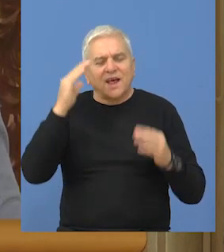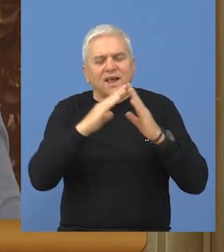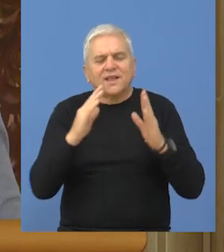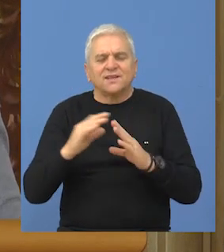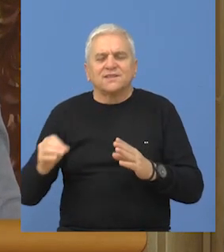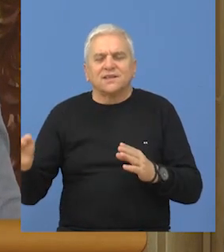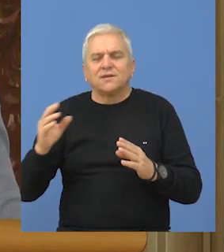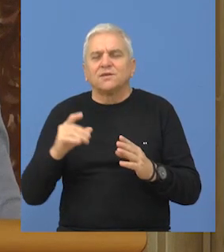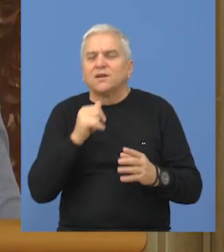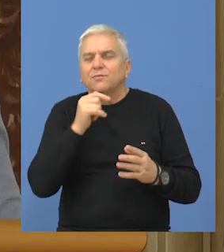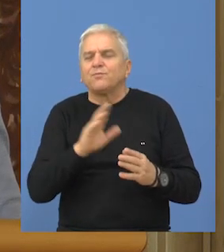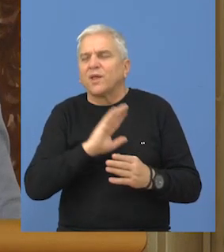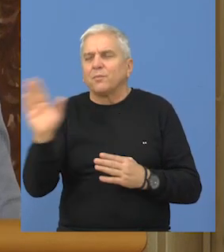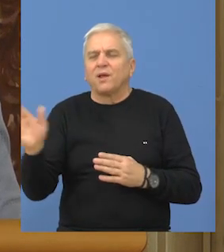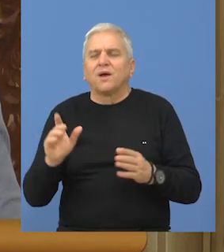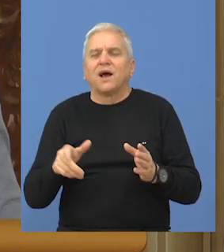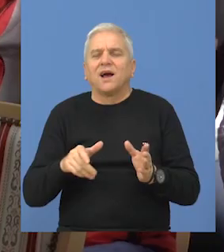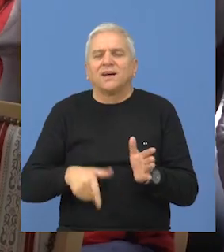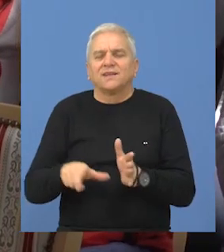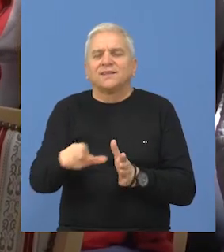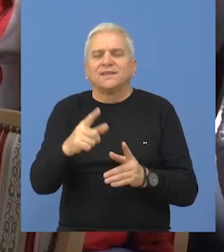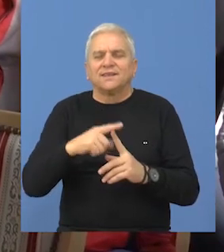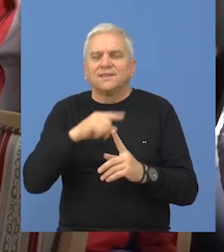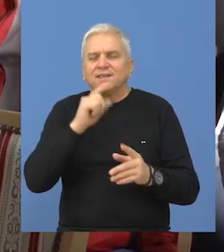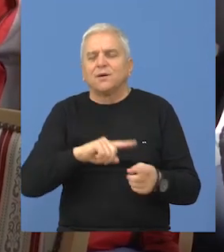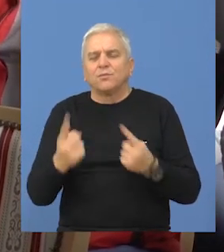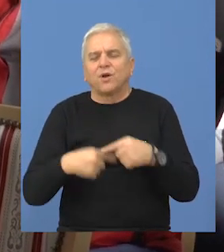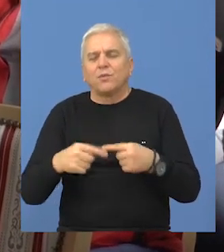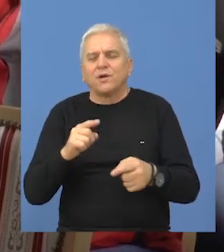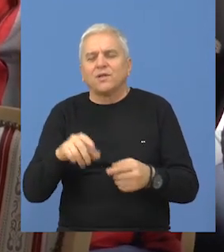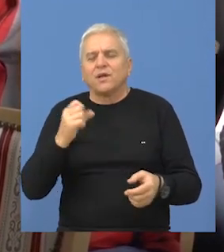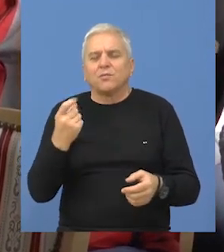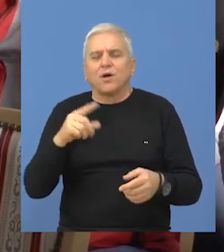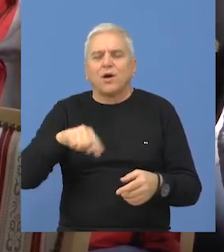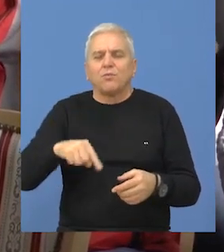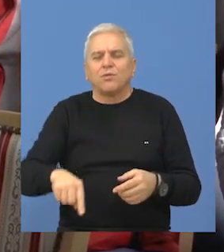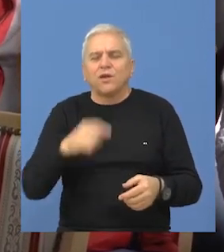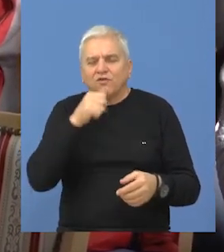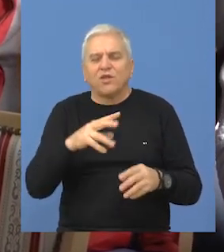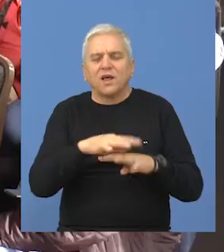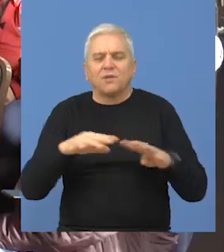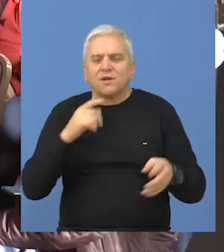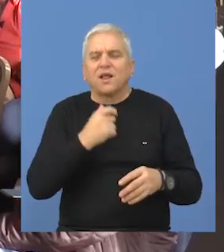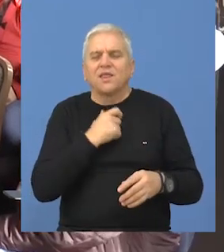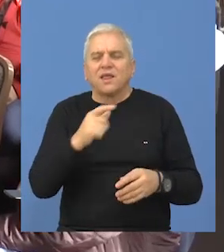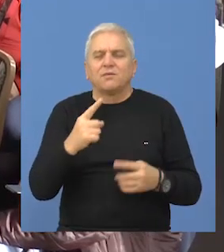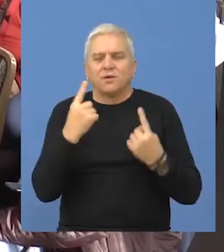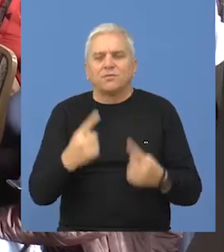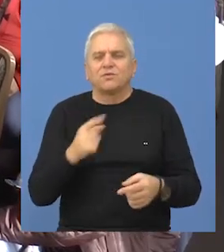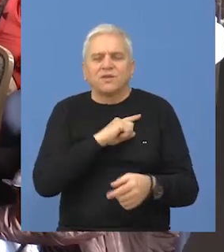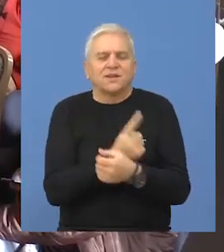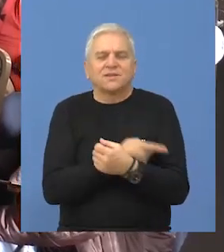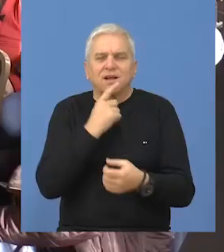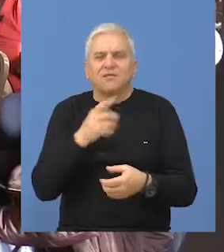naselja Bačkom Petrovom selu prema Tisi. Usled promene lokacije i broja bunara, postojeća vodovodna mreža ne može